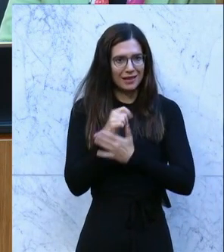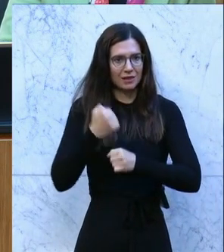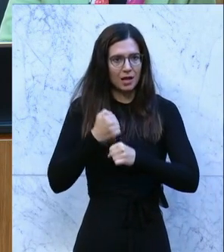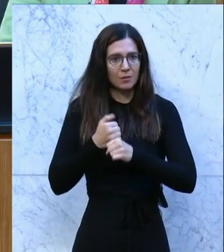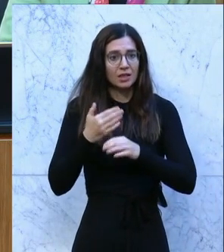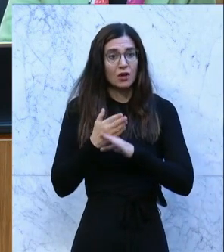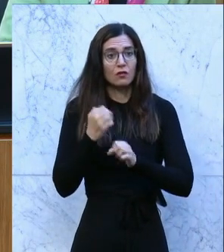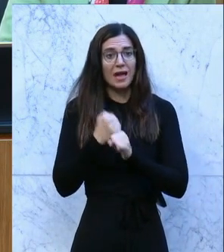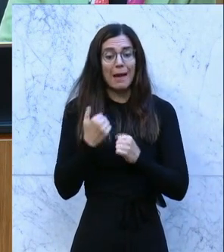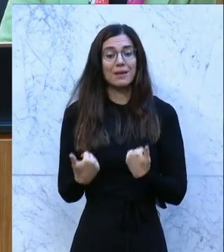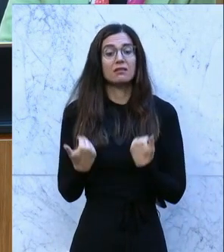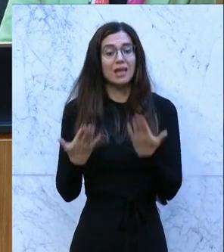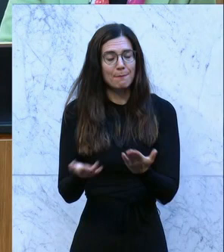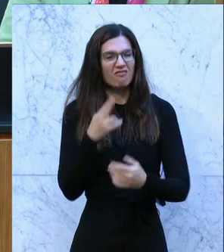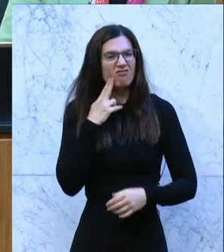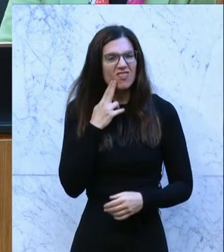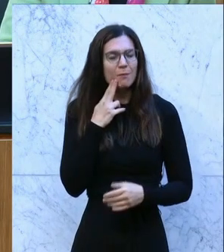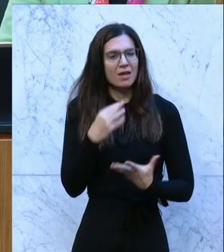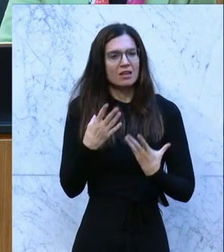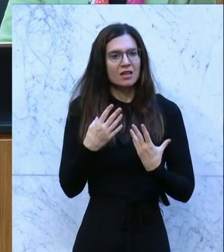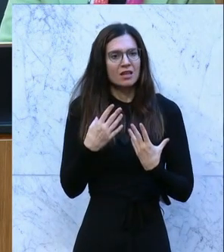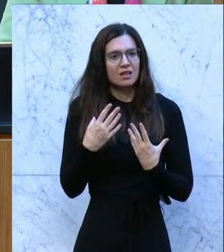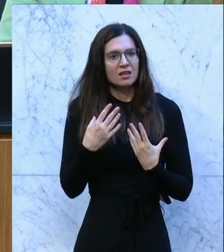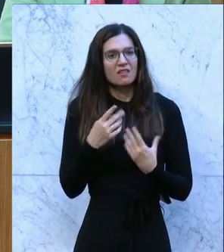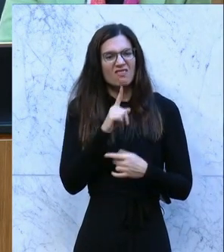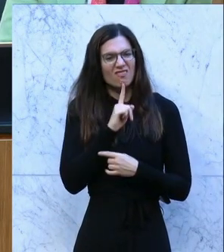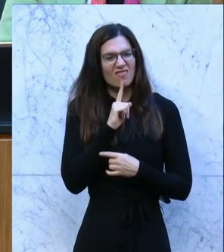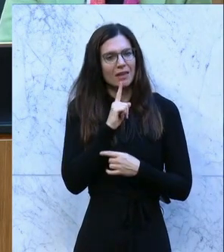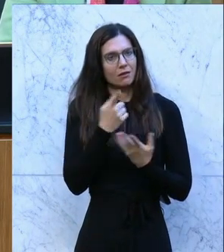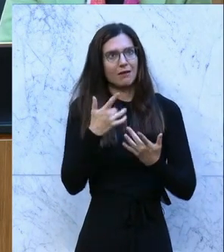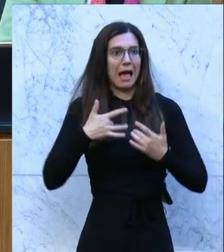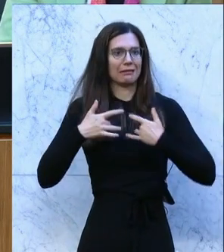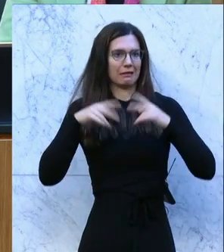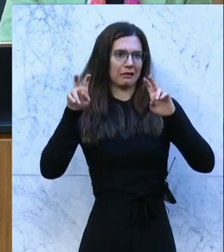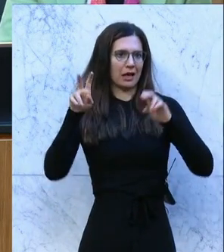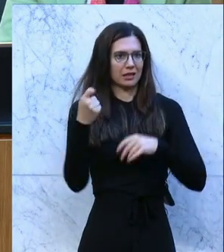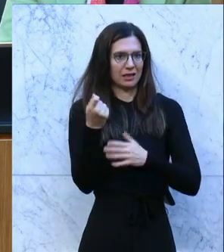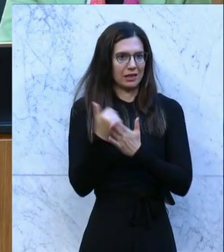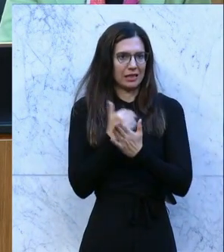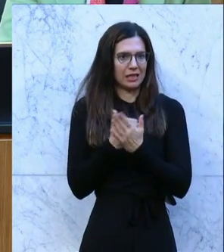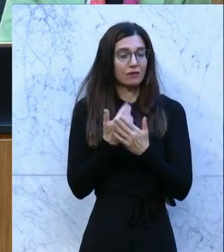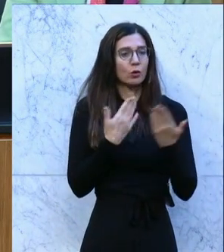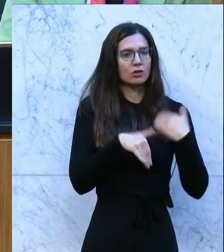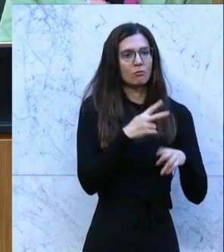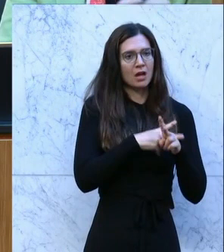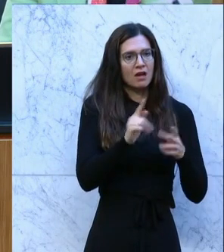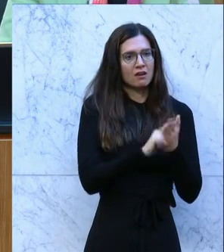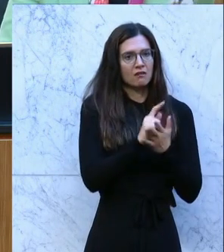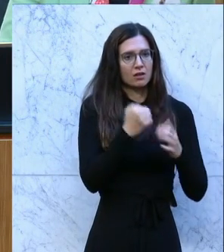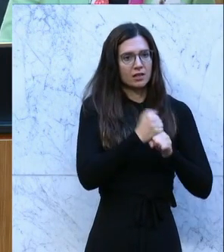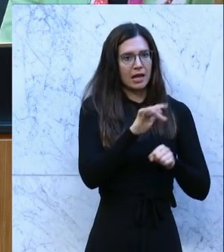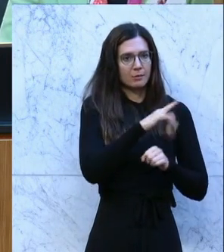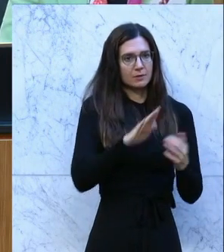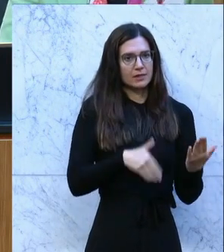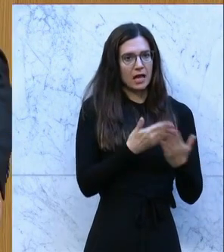Arbeitgeberinnen wieder weniger lukrativ wird und dadurch auch wieder mehr Vollzeitarbeitsplätze angeboten werden?